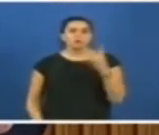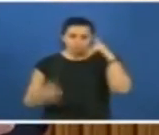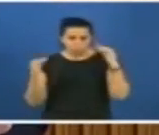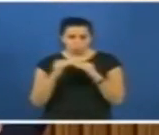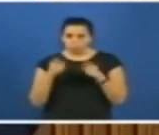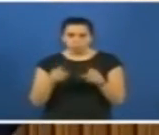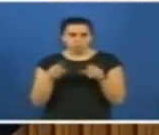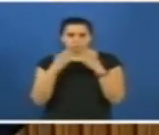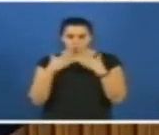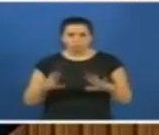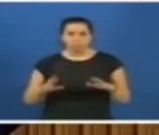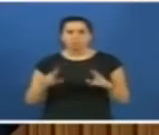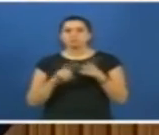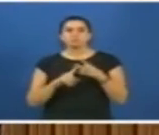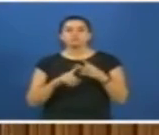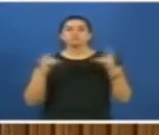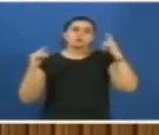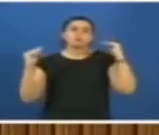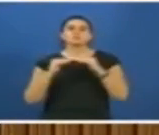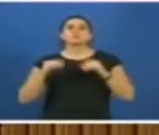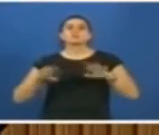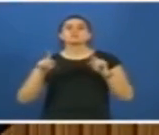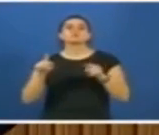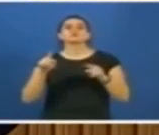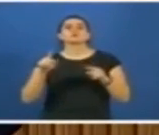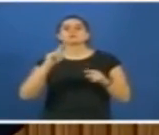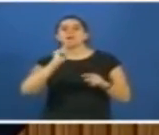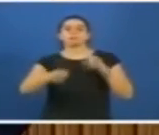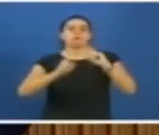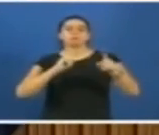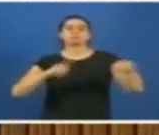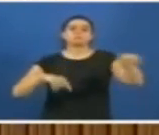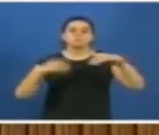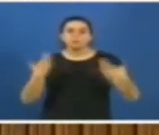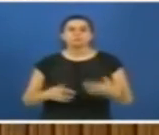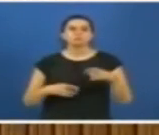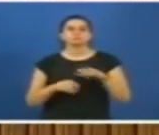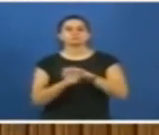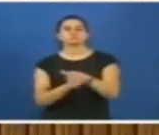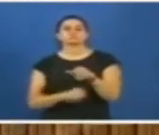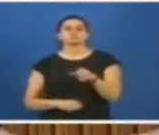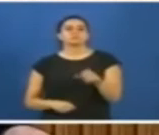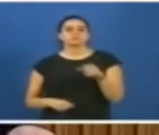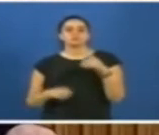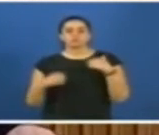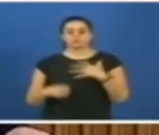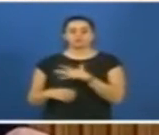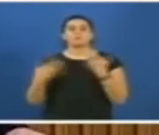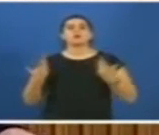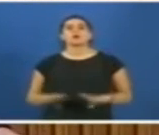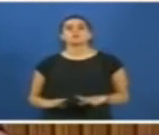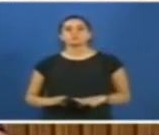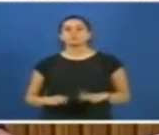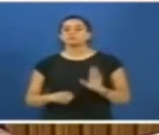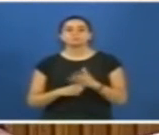kültürü yoktur. Bunun adı uzlaşma değildir. Bunun adı dayatmadır. dayatma kültürünü de herhalde CHP kabul etmez.